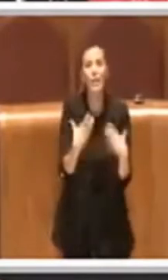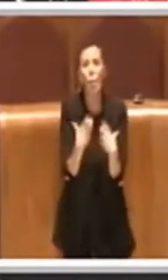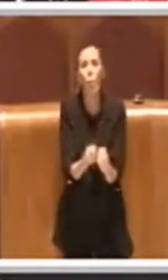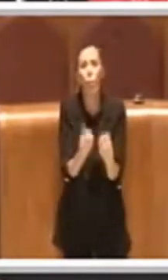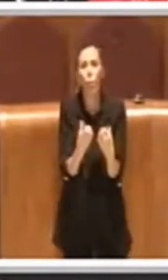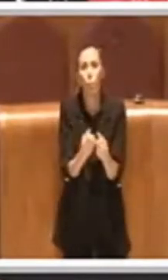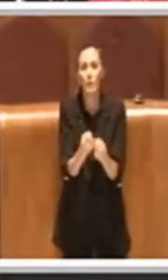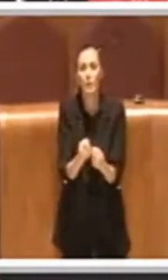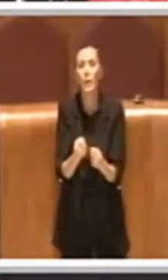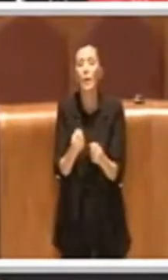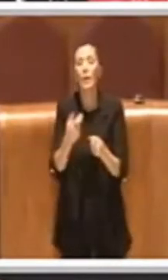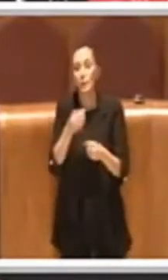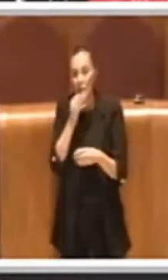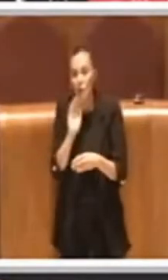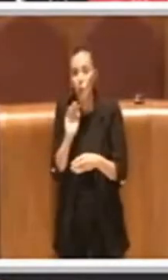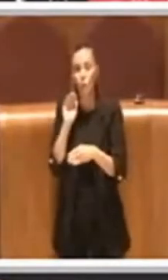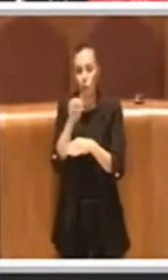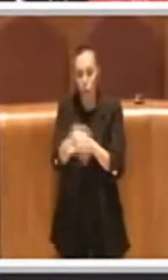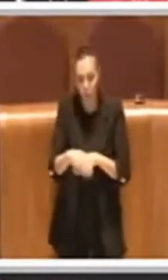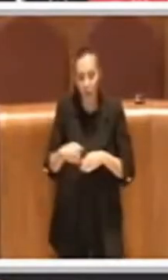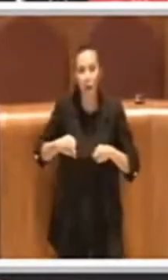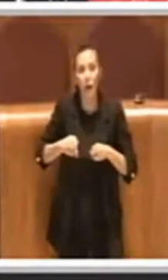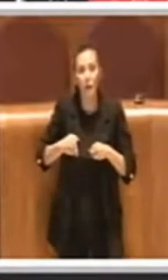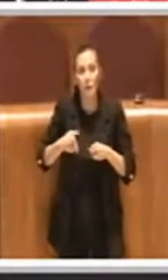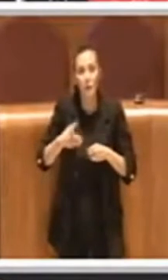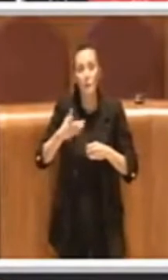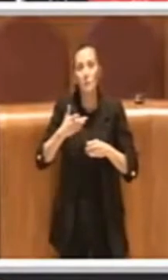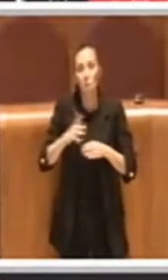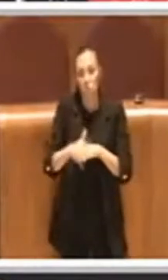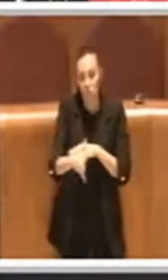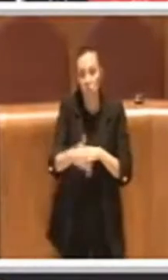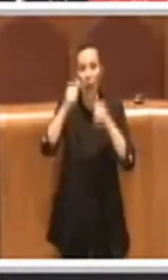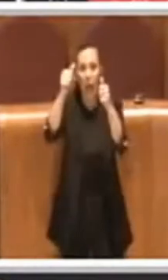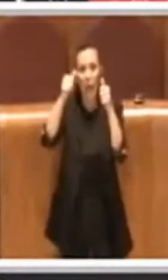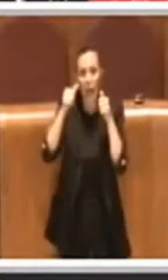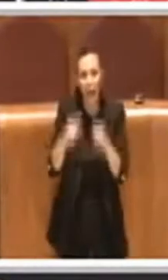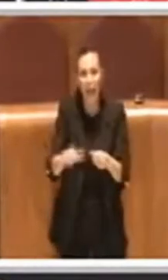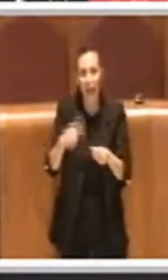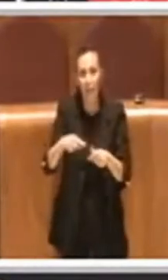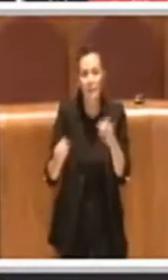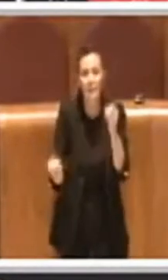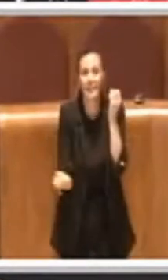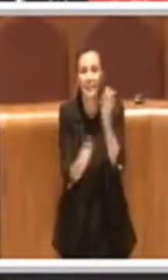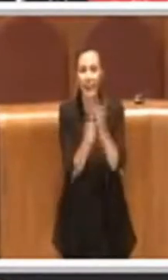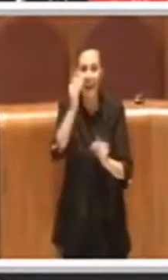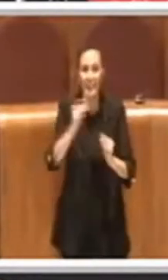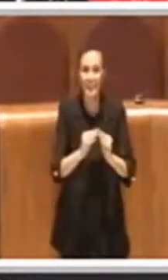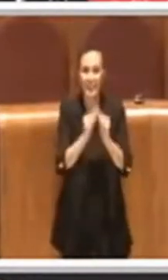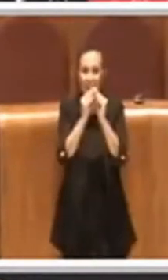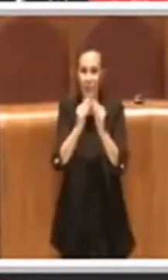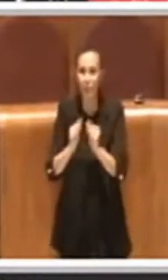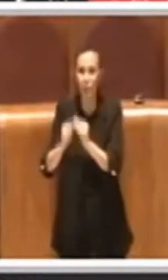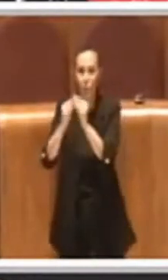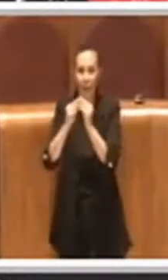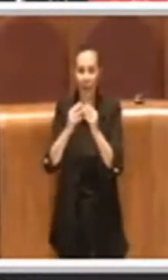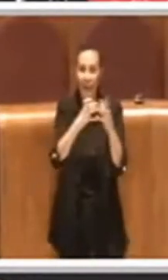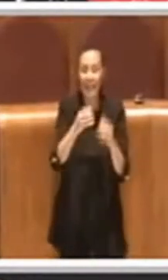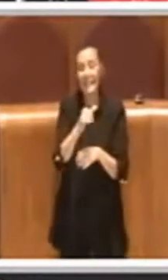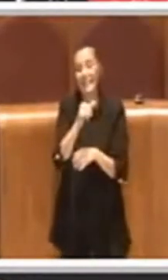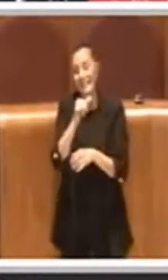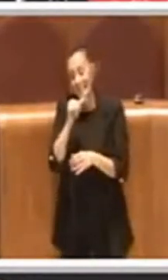Hanno superato la via, presto uscirà la gara per la realizzazione degli impianti, ci vorrà ancora un po' per